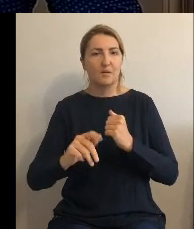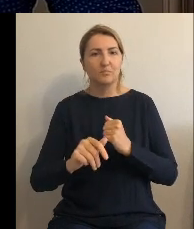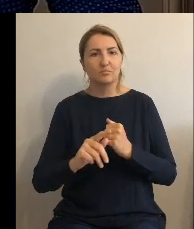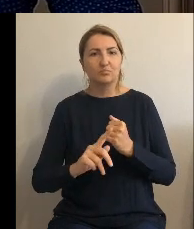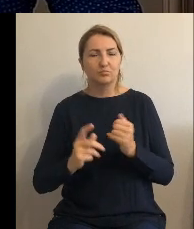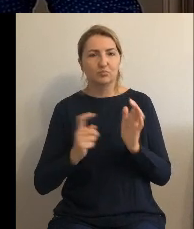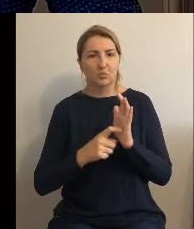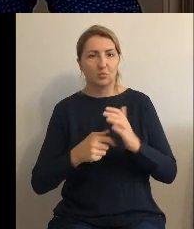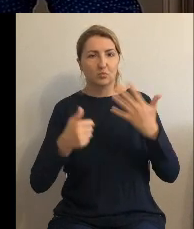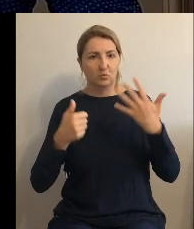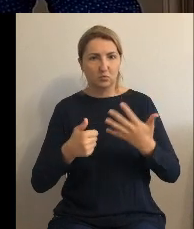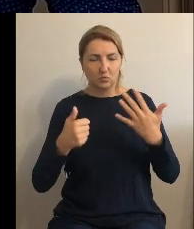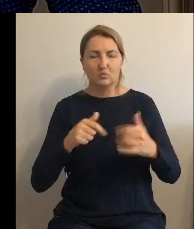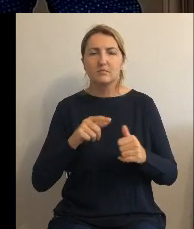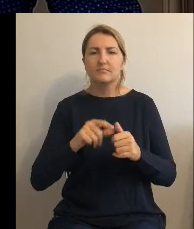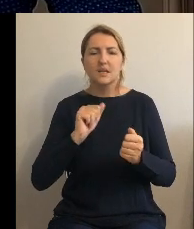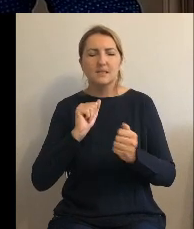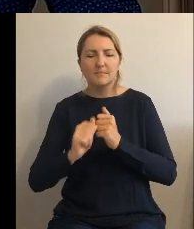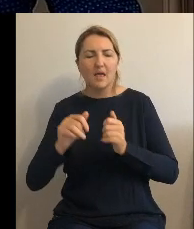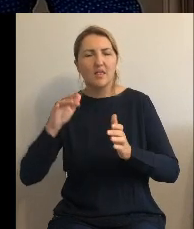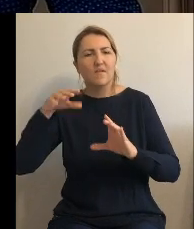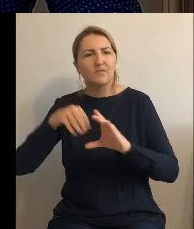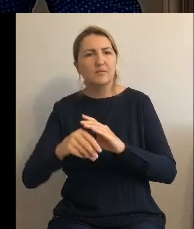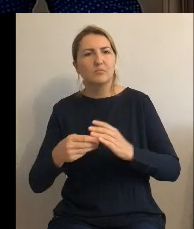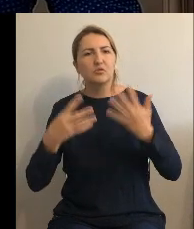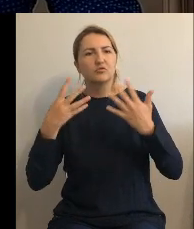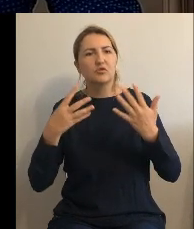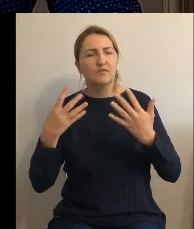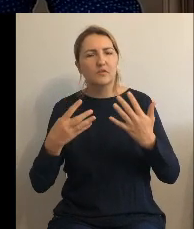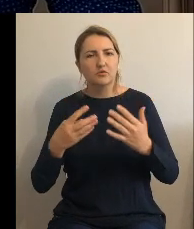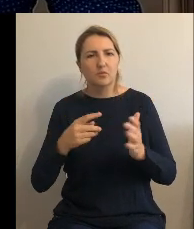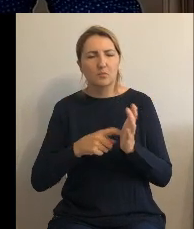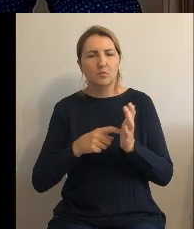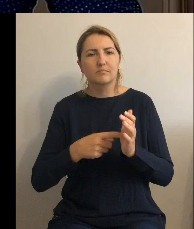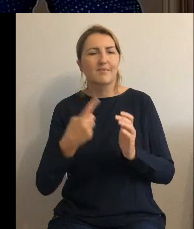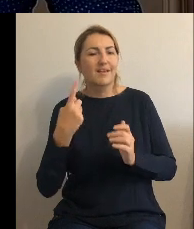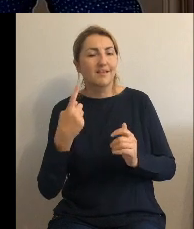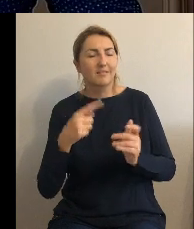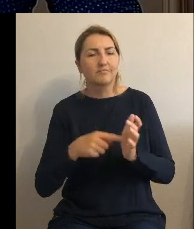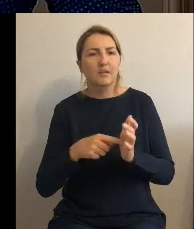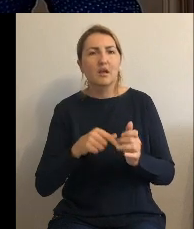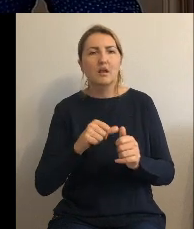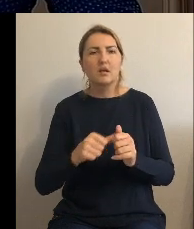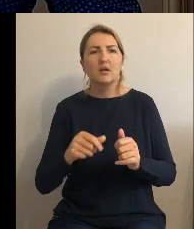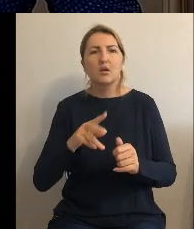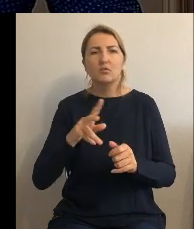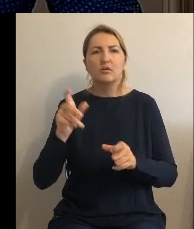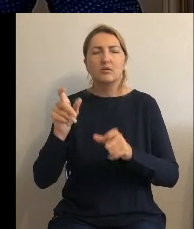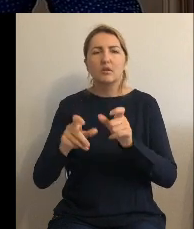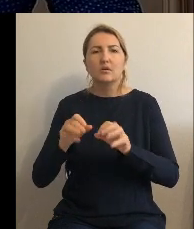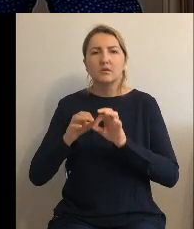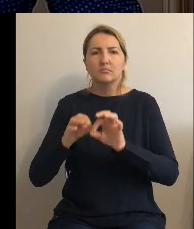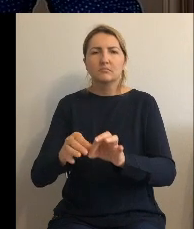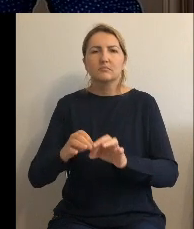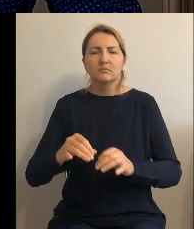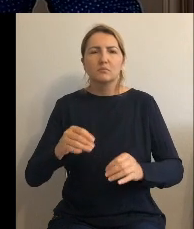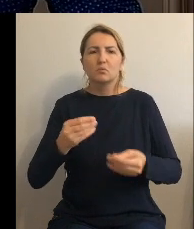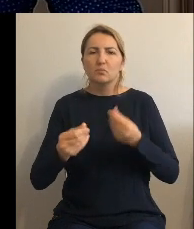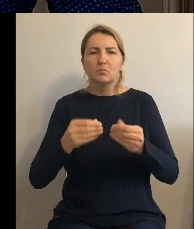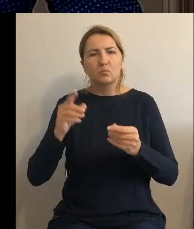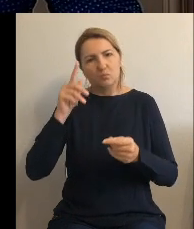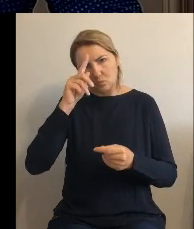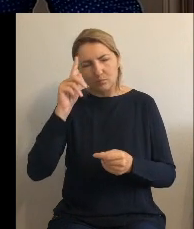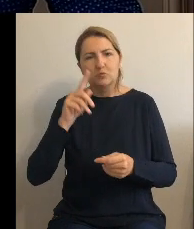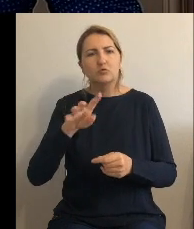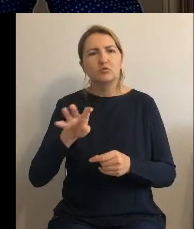9 ustala się plan dotacji udzielonych z budżetu. Punkt 1. Jednostkom sektora finansów publicznych w wysokości 475 tys. zł.